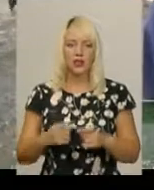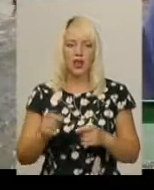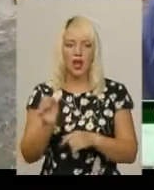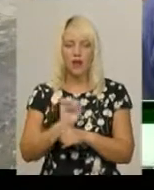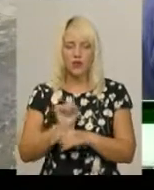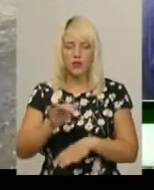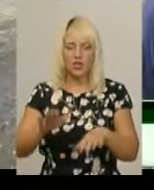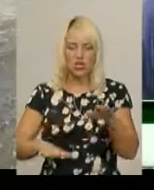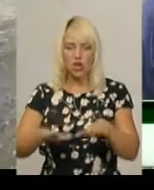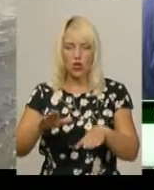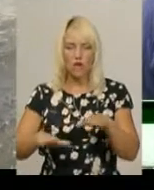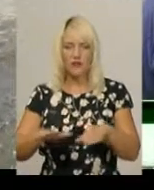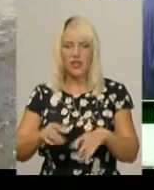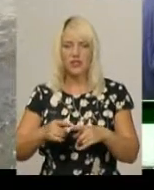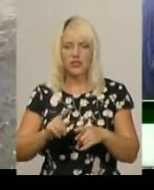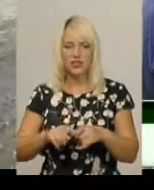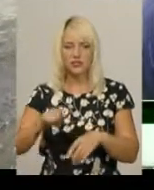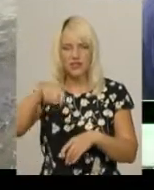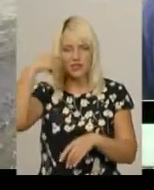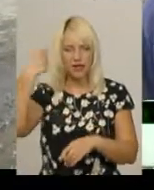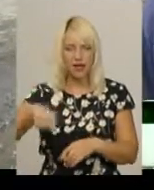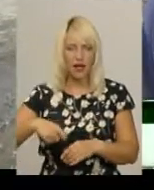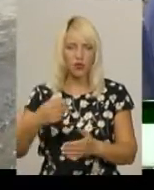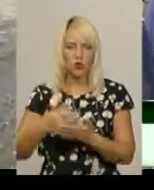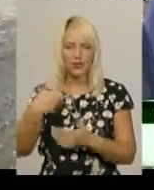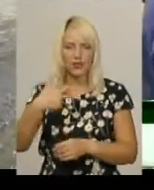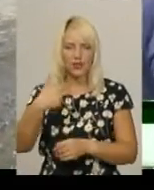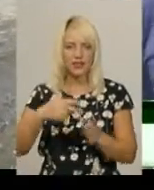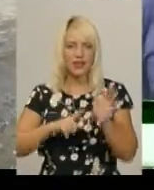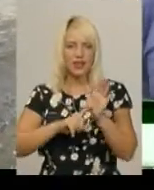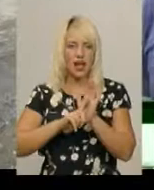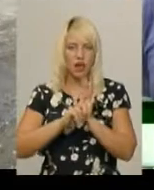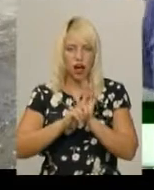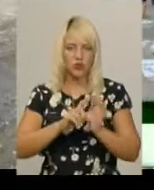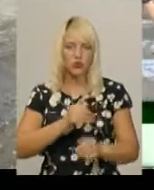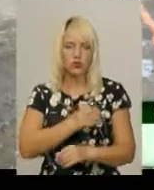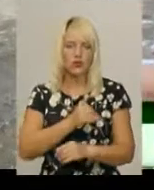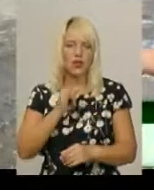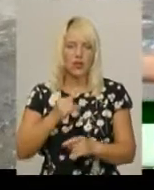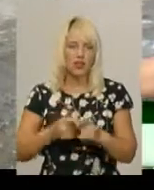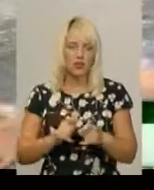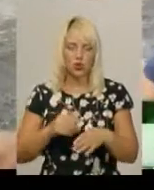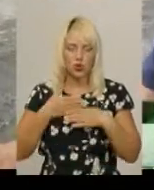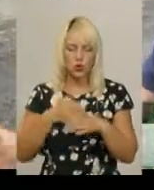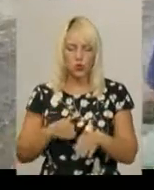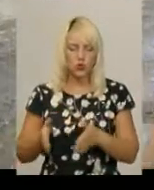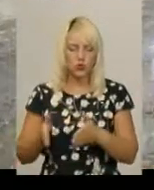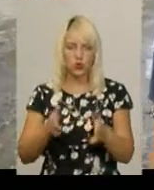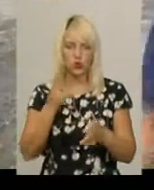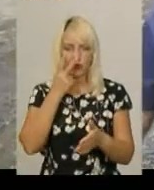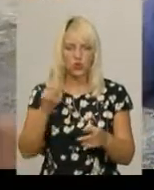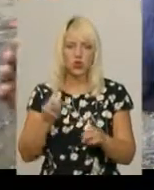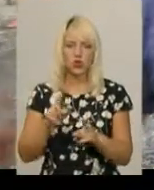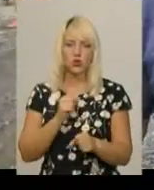тежиловесні, йдуть по селі, в спеку 30-ти градусну, руйнують нам дорожне покриття, ви бачите, що робиться.